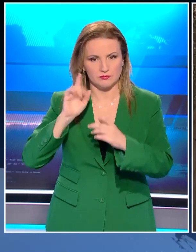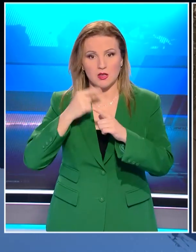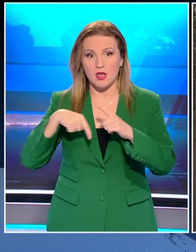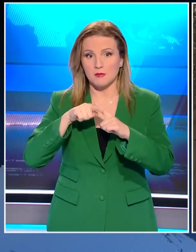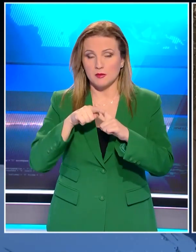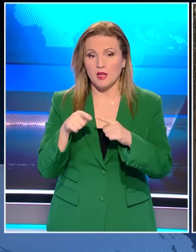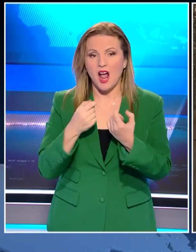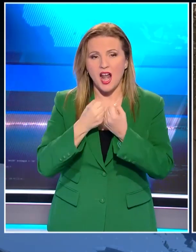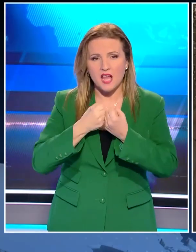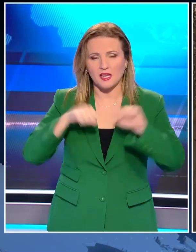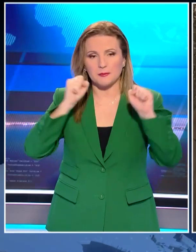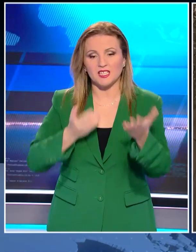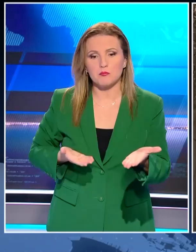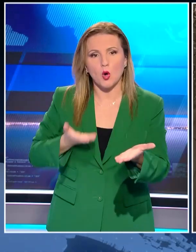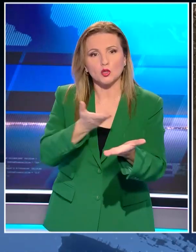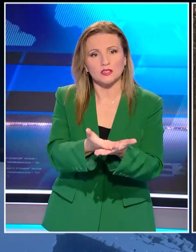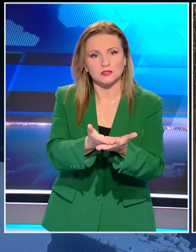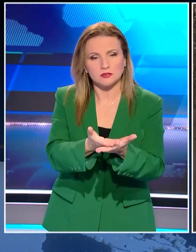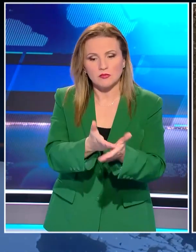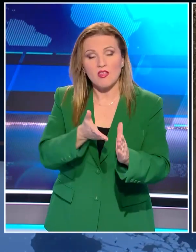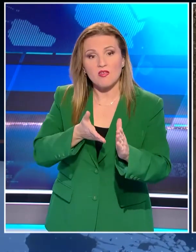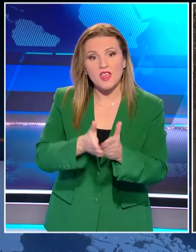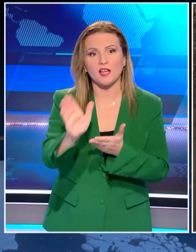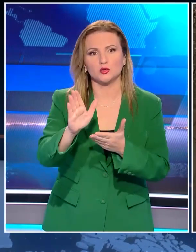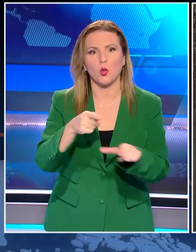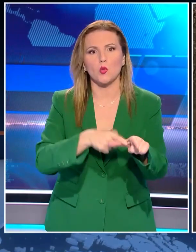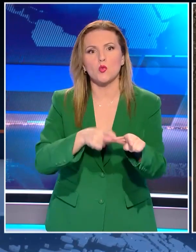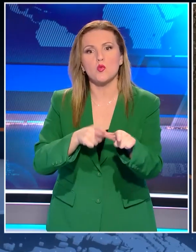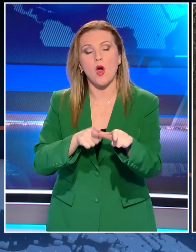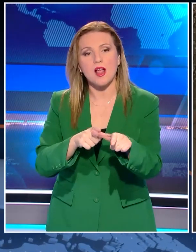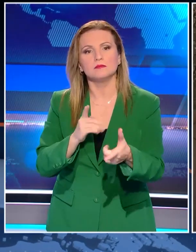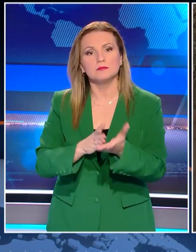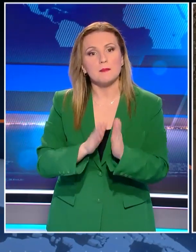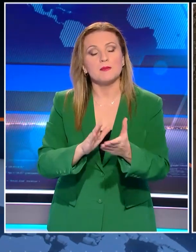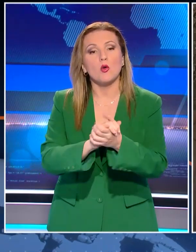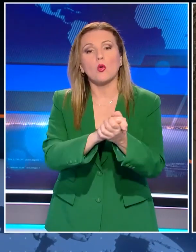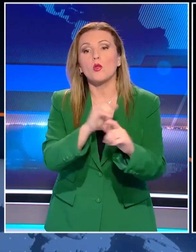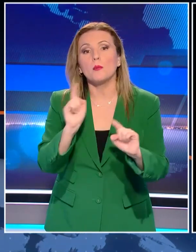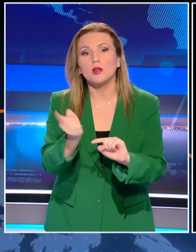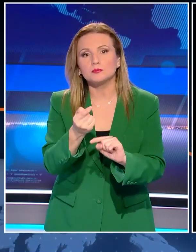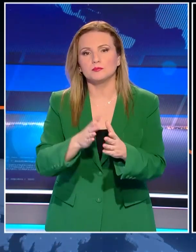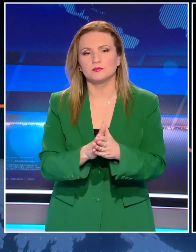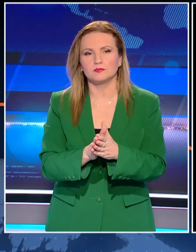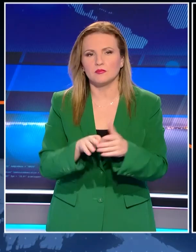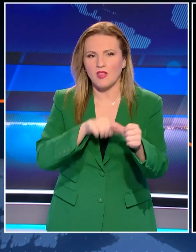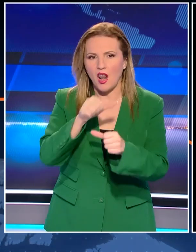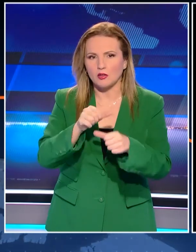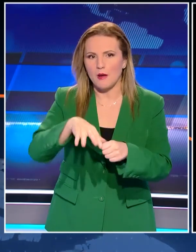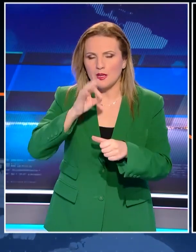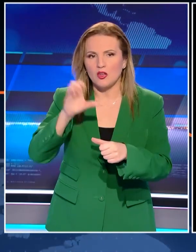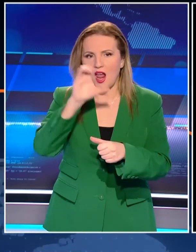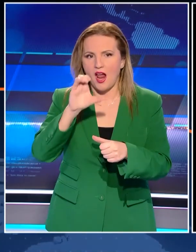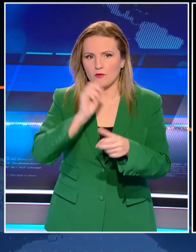με την ανατριπτική πρόταση διεξόδου του ΚΚΕ. Χρόνια σας κολλά. Να αλλάξουν επιλογή στις